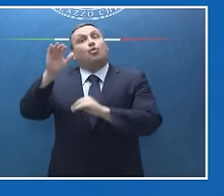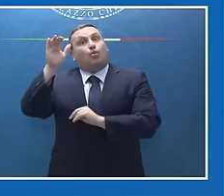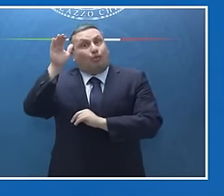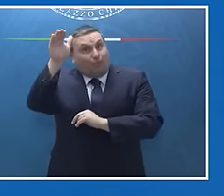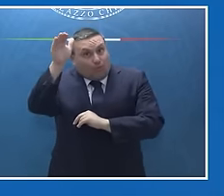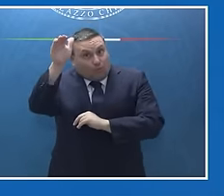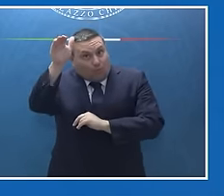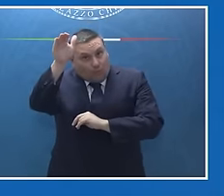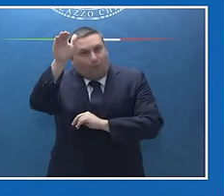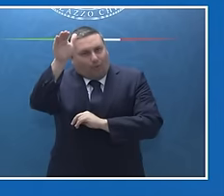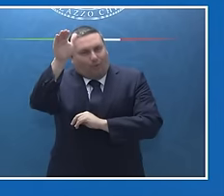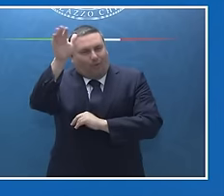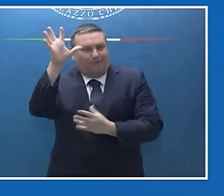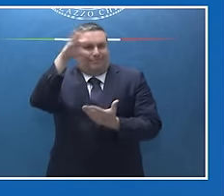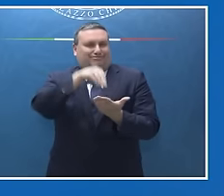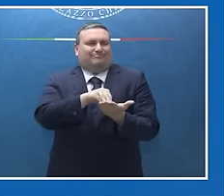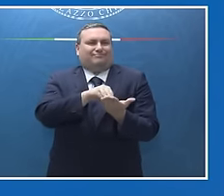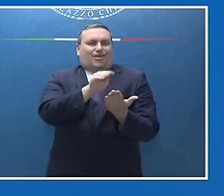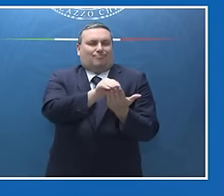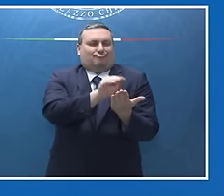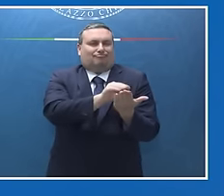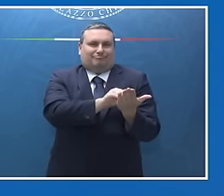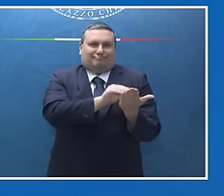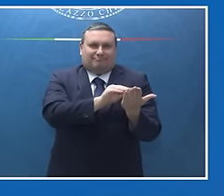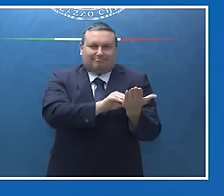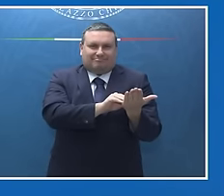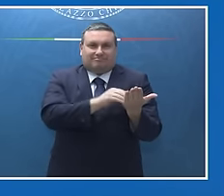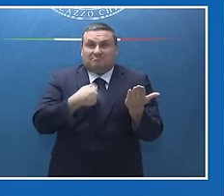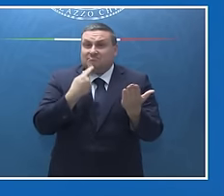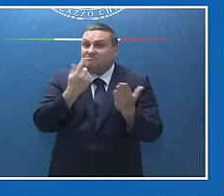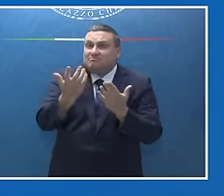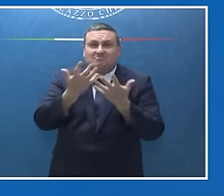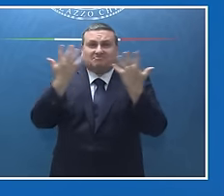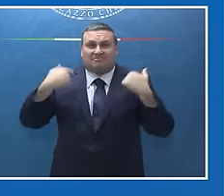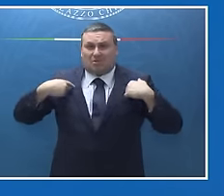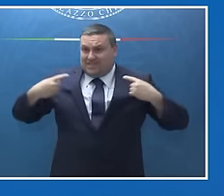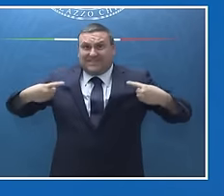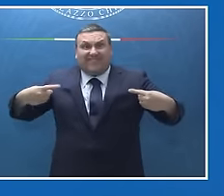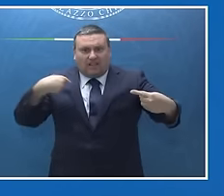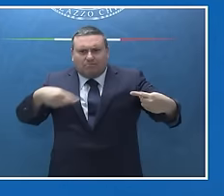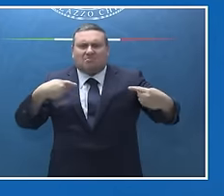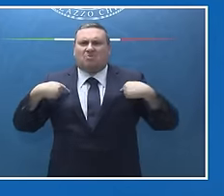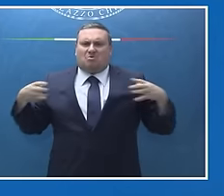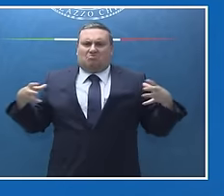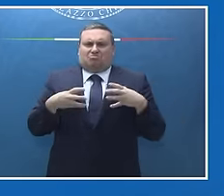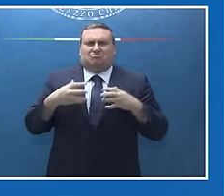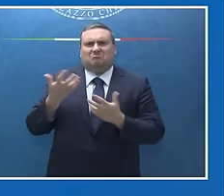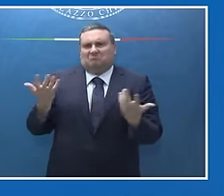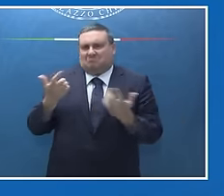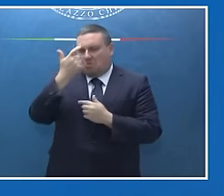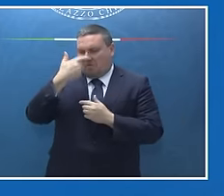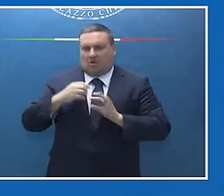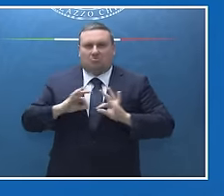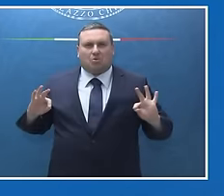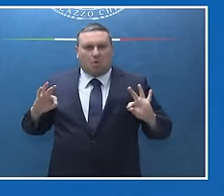fondamentale ribadire ancora una volta la nostra compattezza di fronte a queste sfide. Quindi chiaramente un ringraziamento va anche